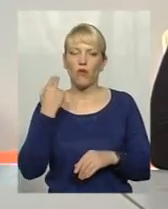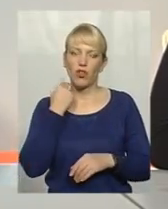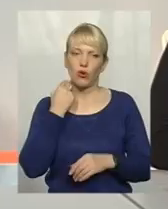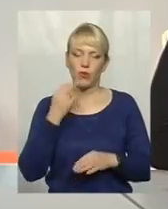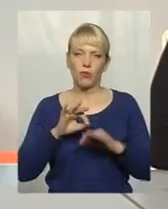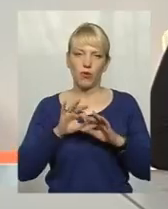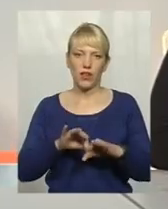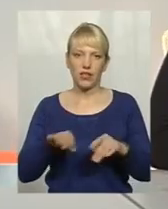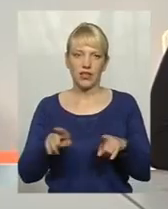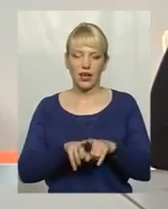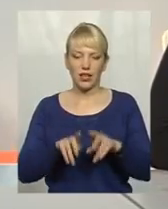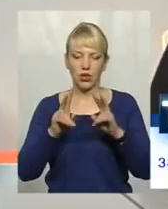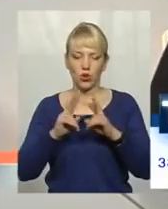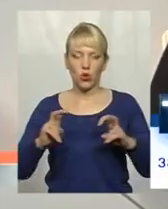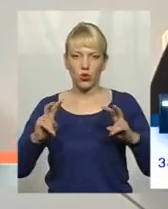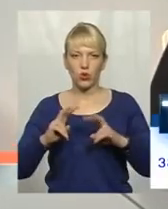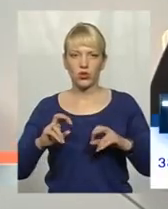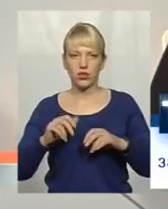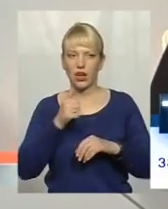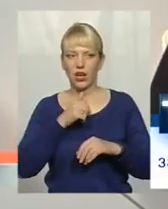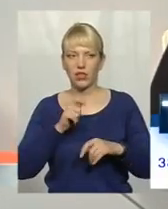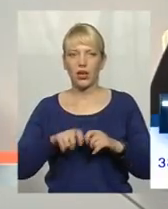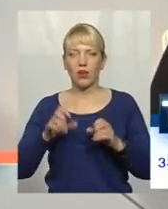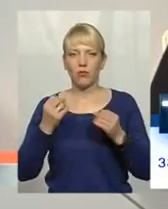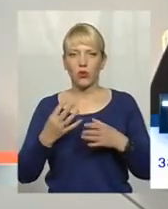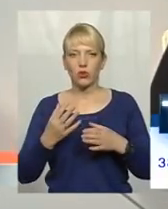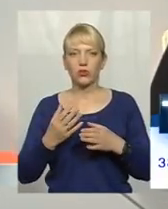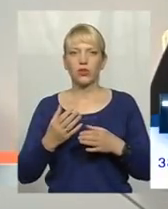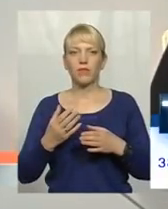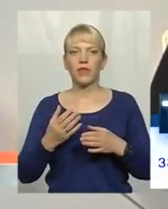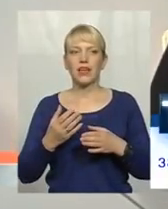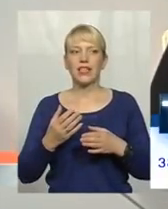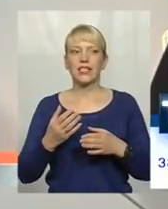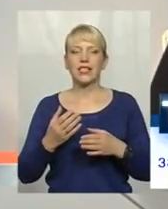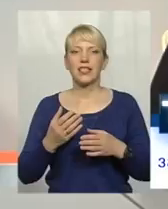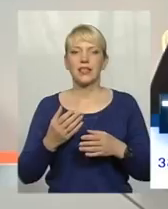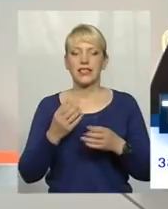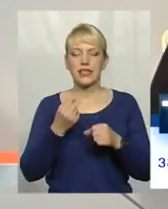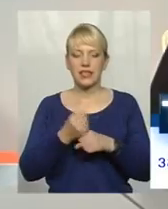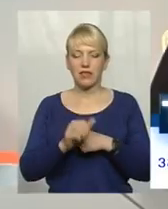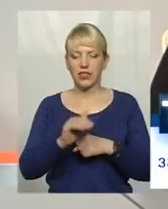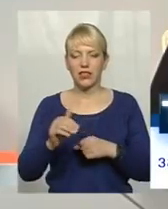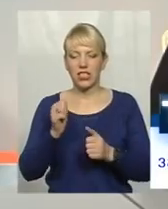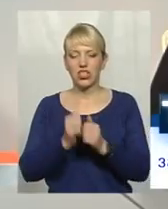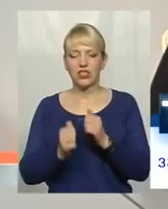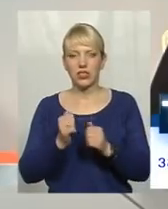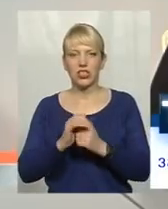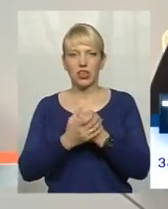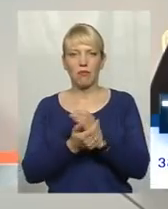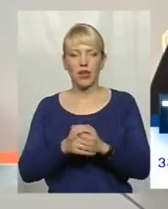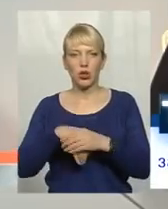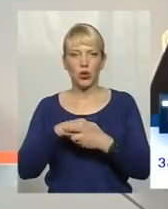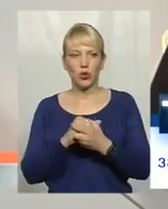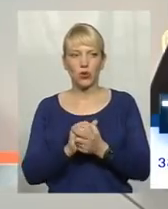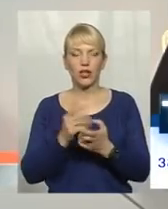провели такий дослід. Вони просто заставили діточок частіше мити руки. І прийшли до